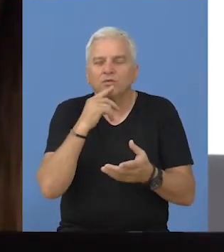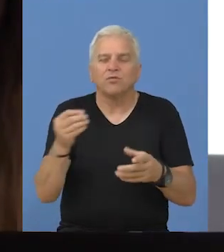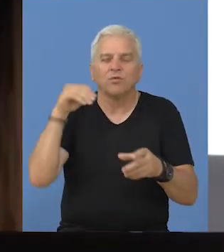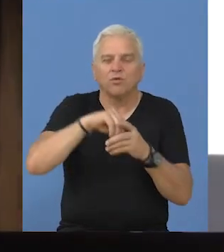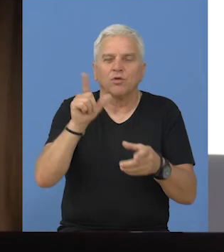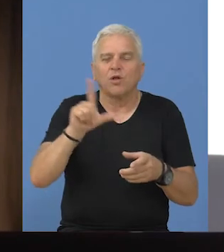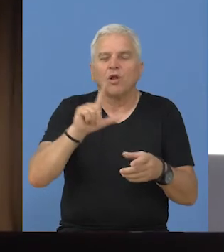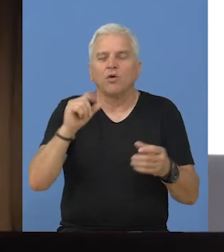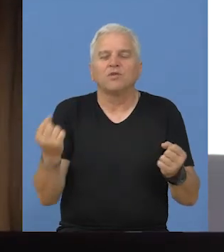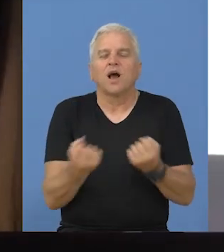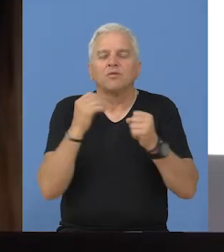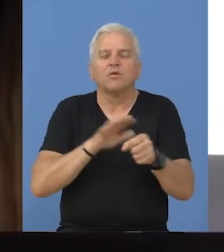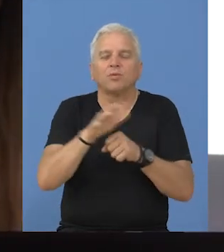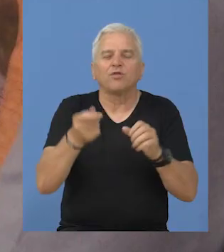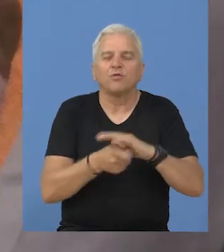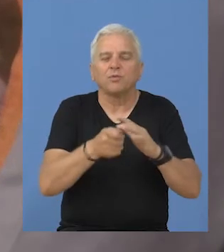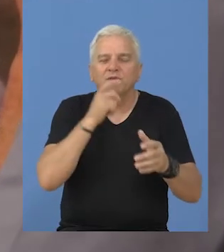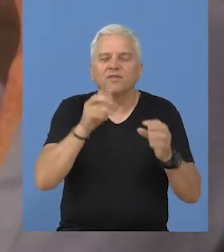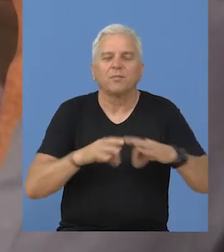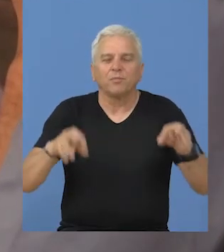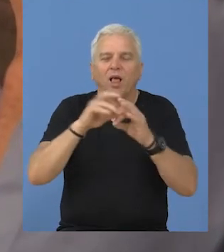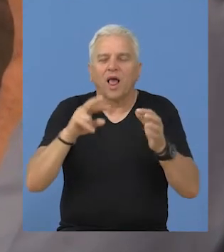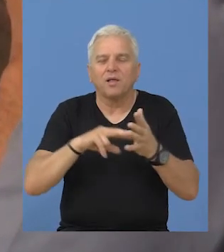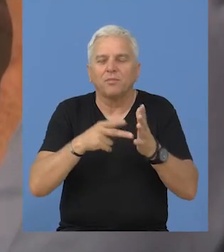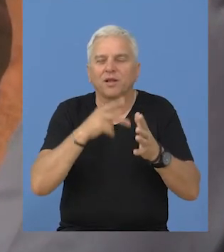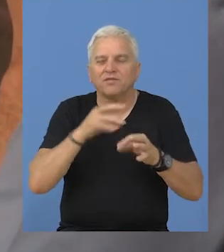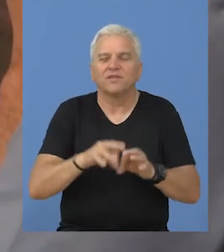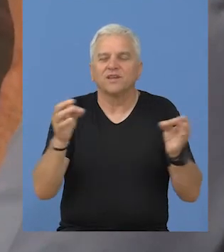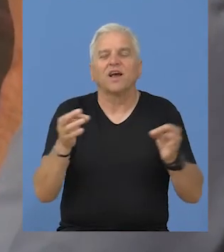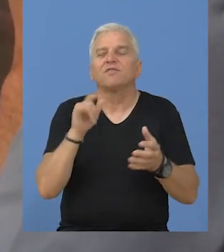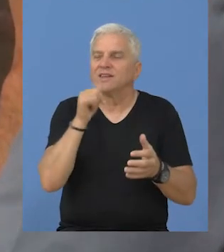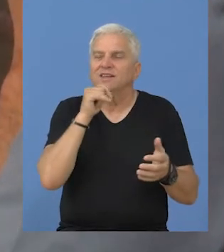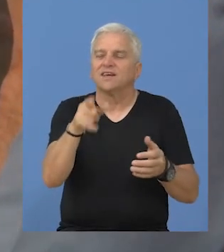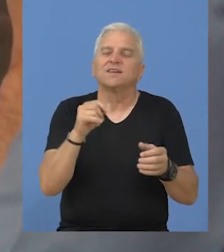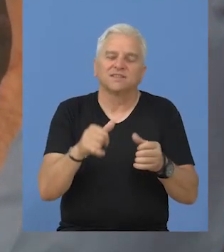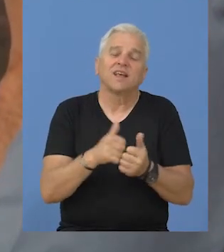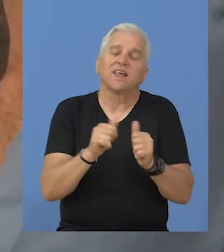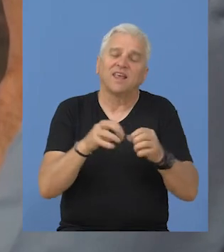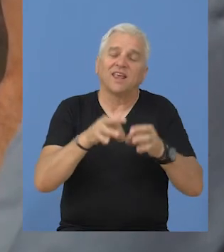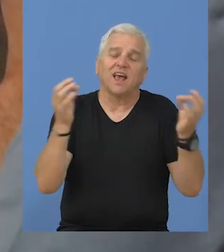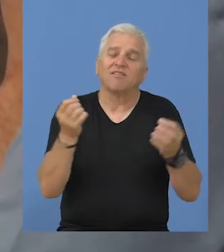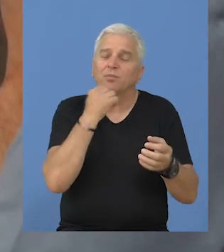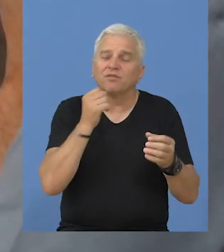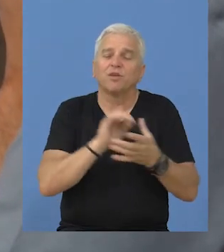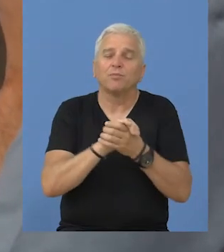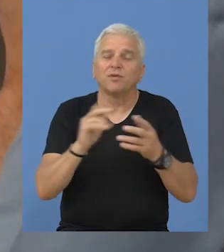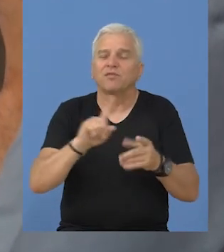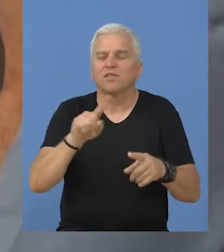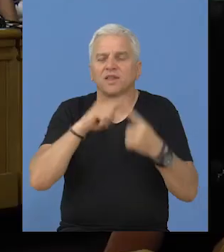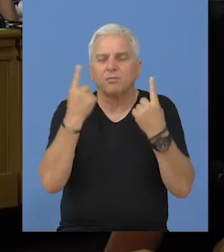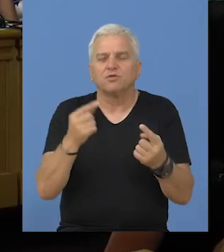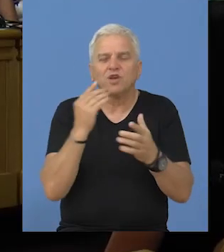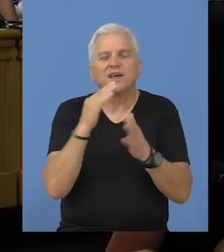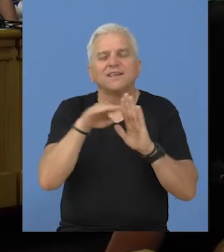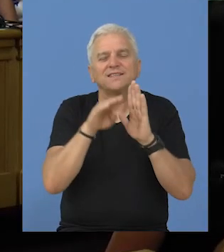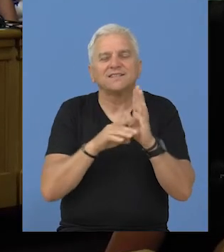preporuke koje će biti uključene u lokalni antikorupcijski plan, budući da su i javne nabavke deo javno-privatnog partnerstva.